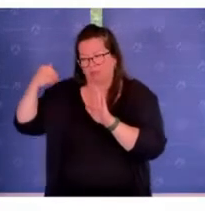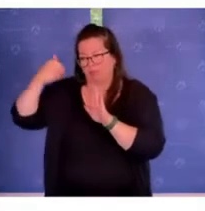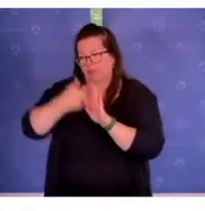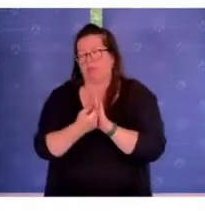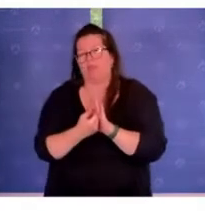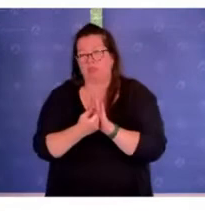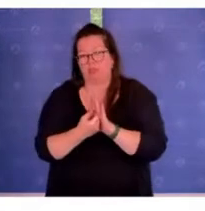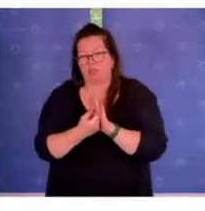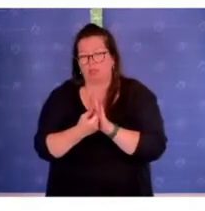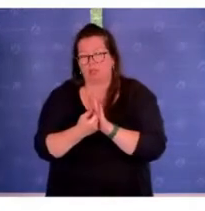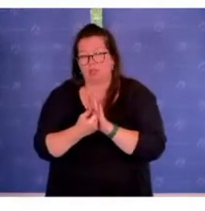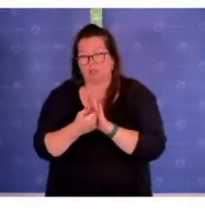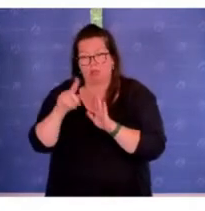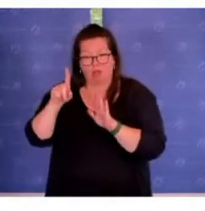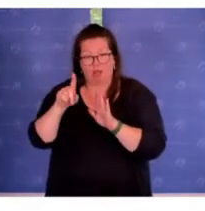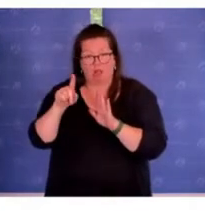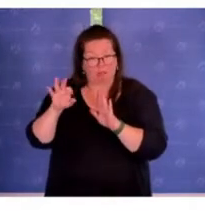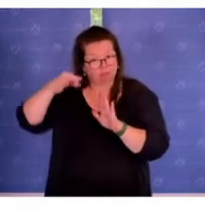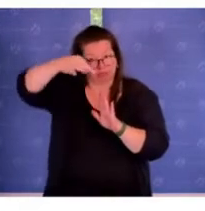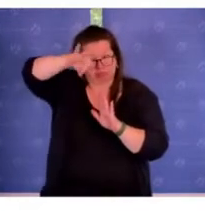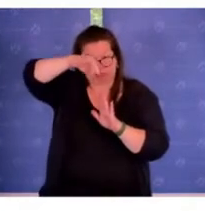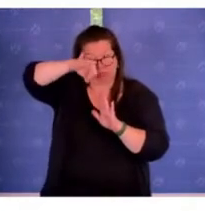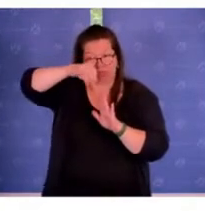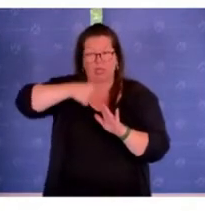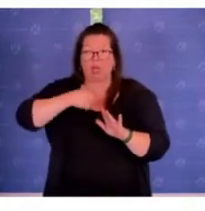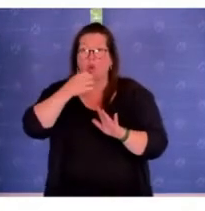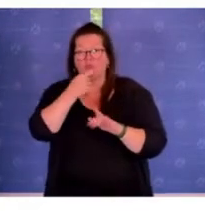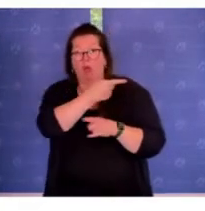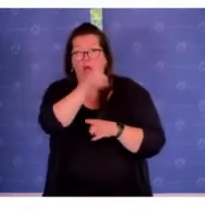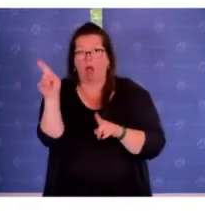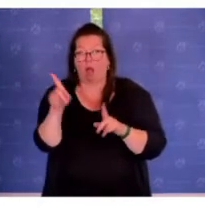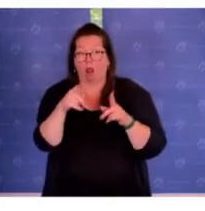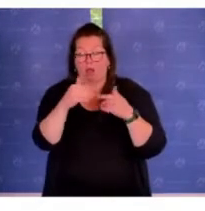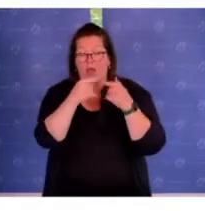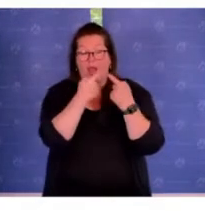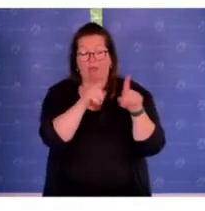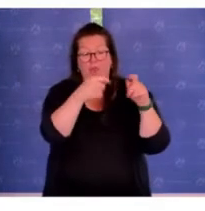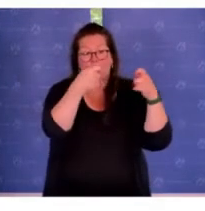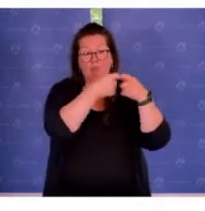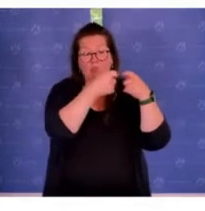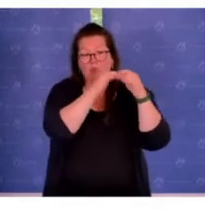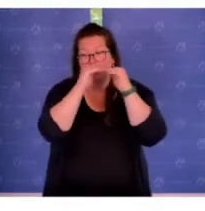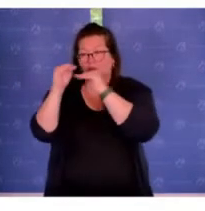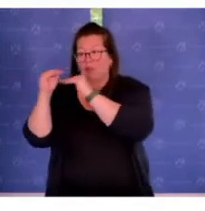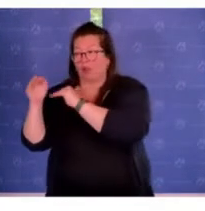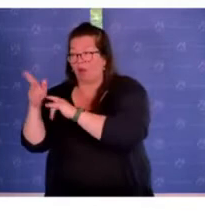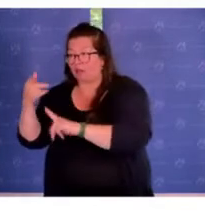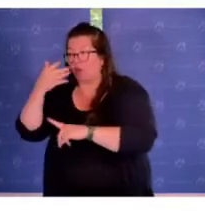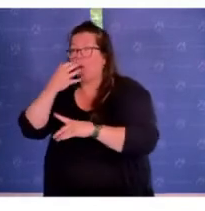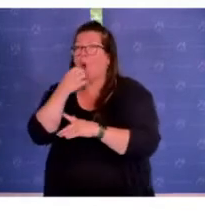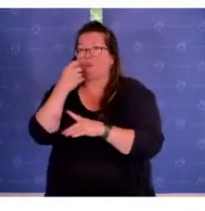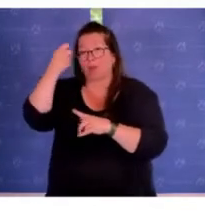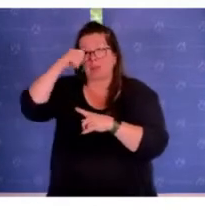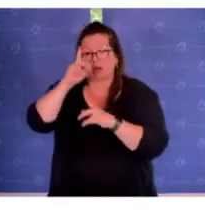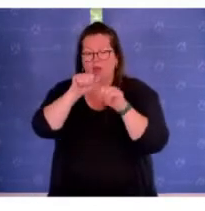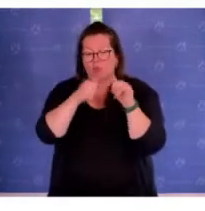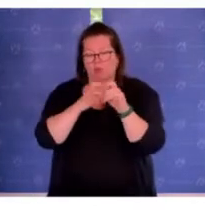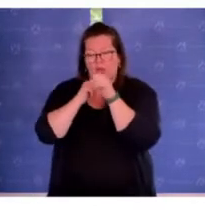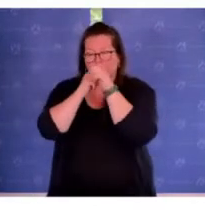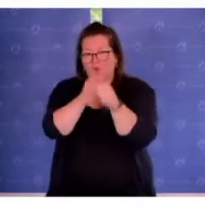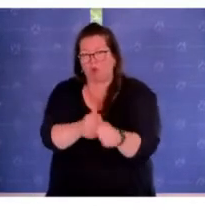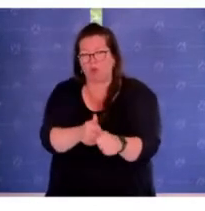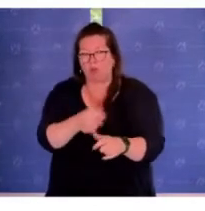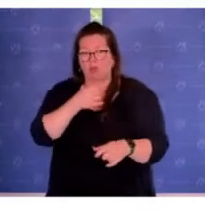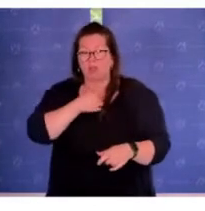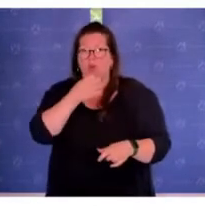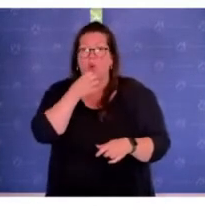noch einmalig. Ich hoffe auf alle anderen Bundesländer, dass sie auch hier dem Berliner Modell folgen mögen. Ich hoffe natürlich auch, dass es nicht bei vier